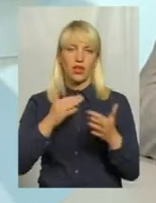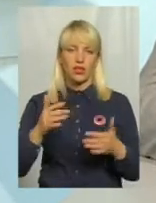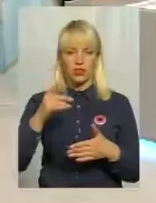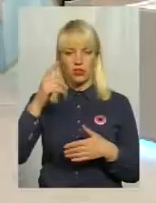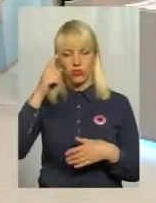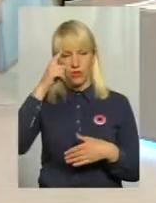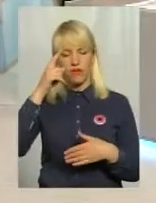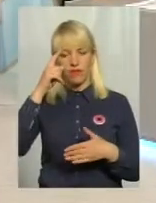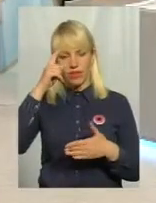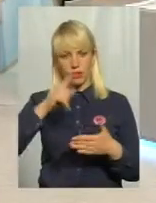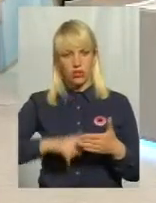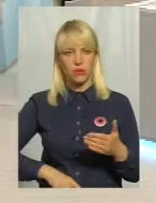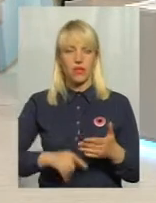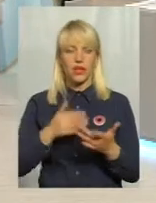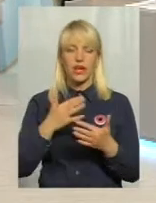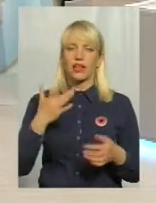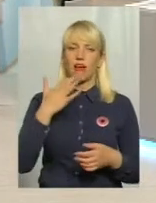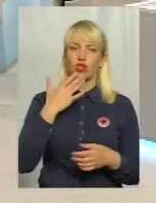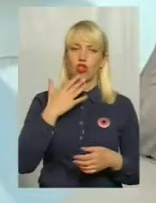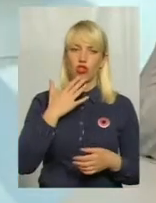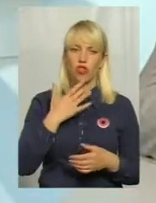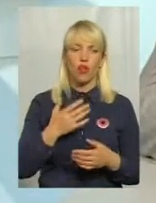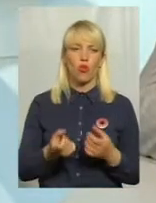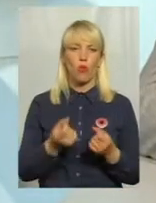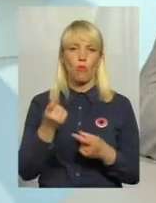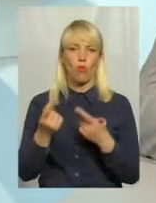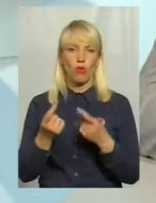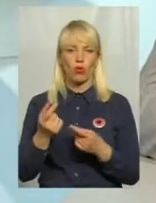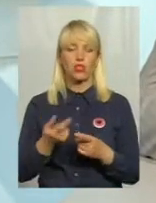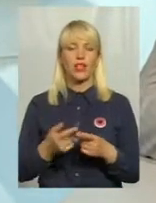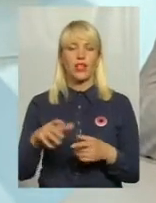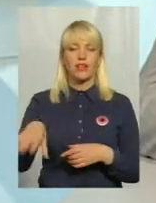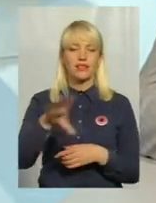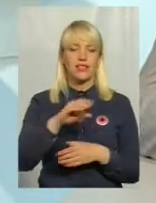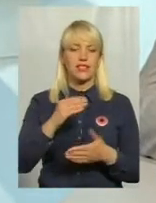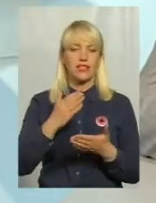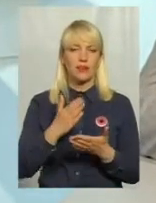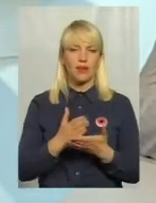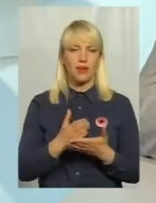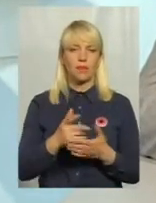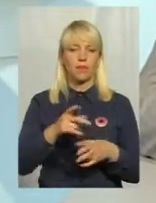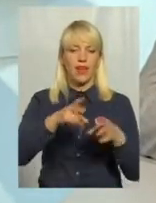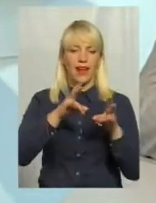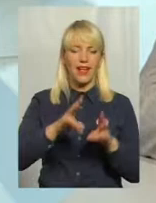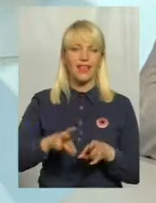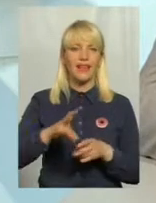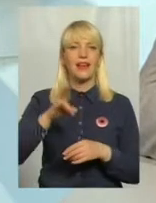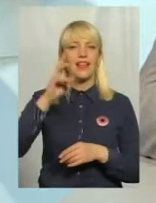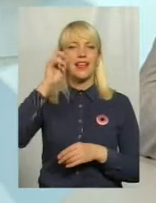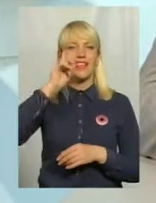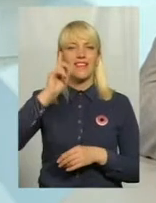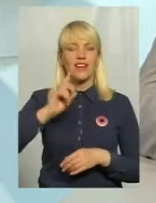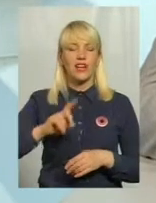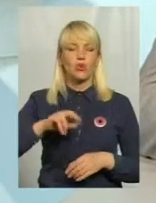національного походження, але ми всі громадяни України і трагедія, наприклад, єврейського Проскурівського гетто,